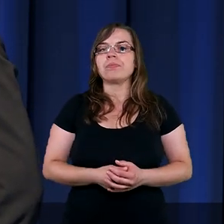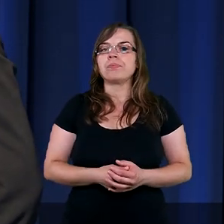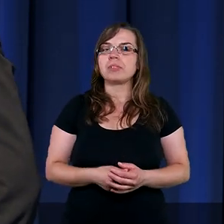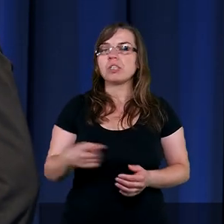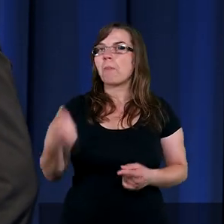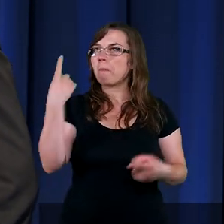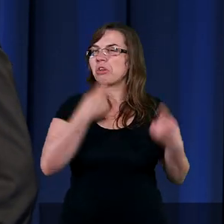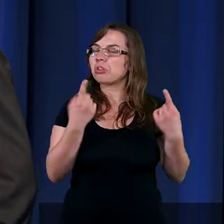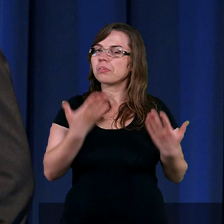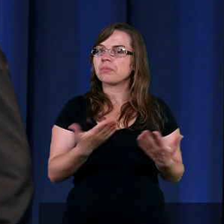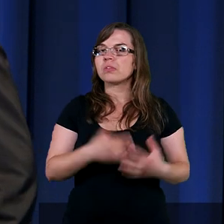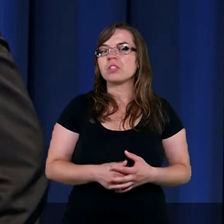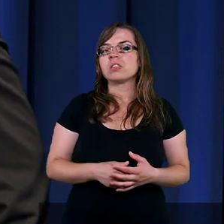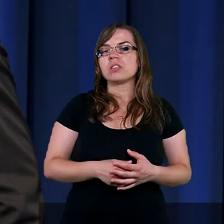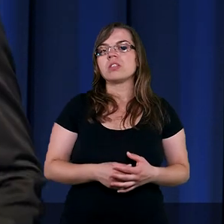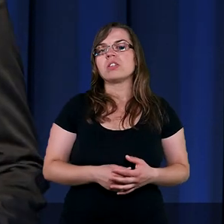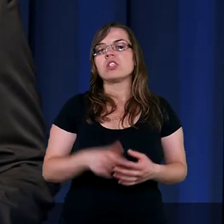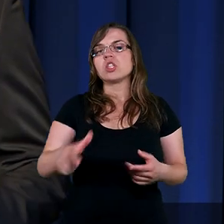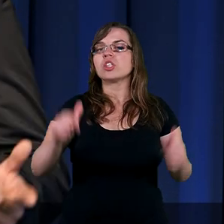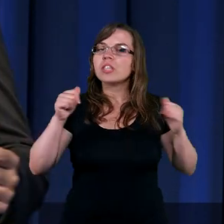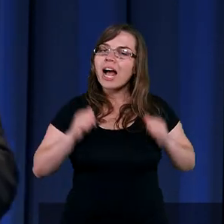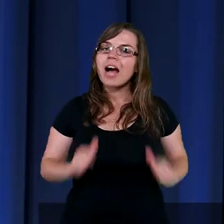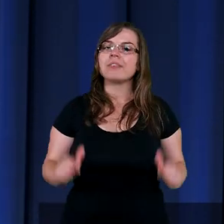niesamowitego. Podszedł do krzaka.